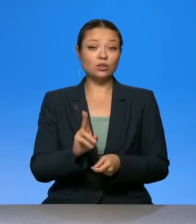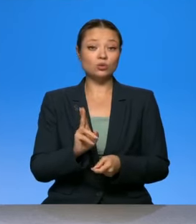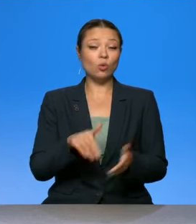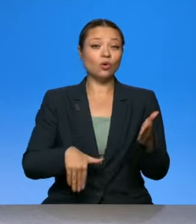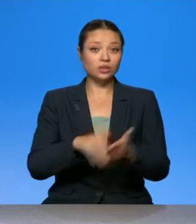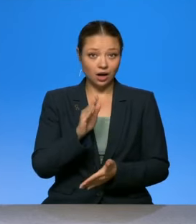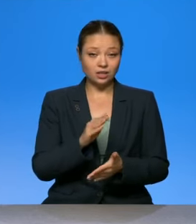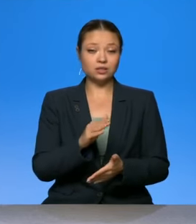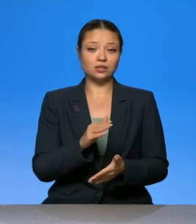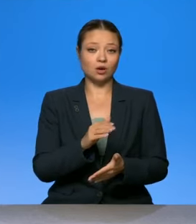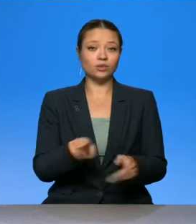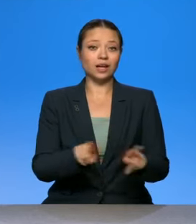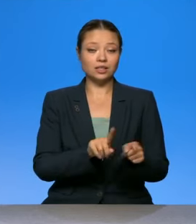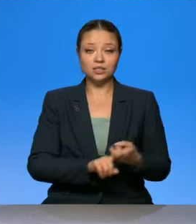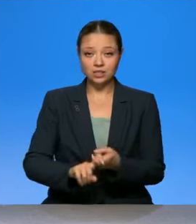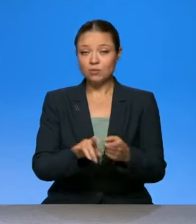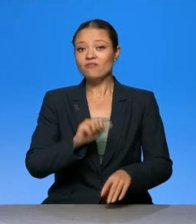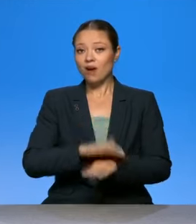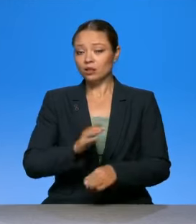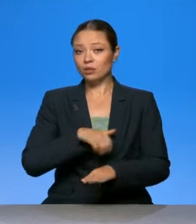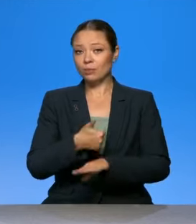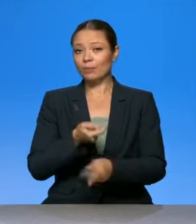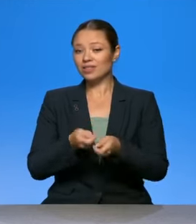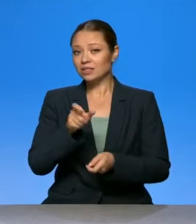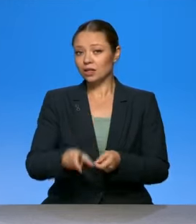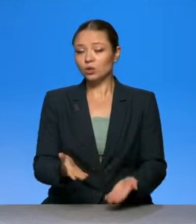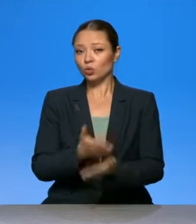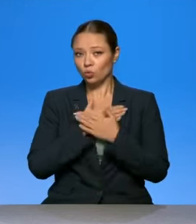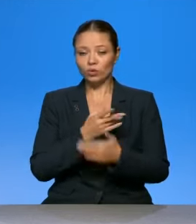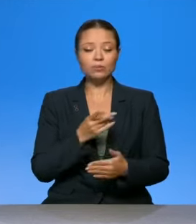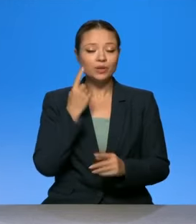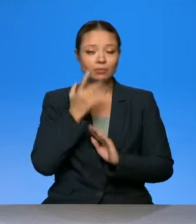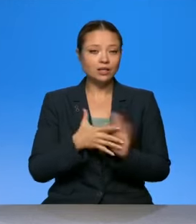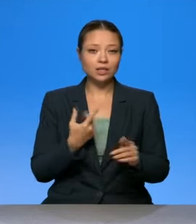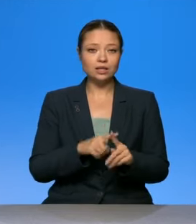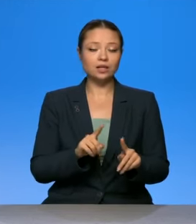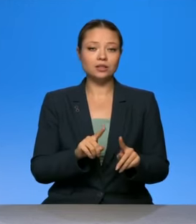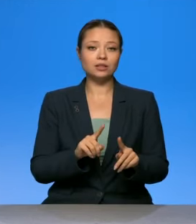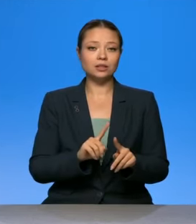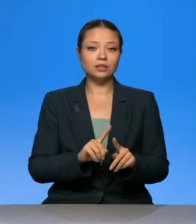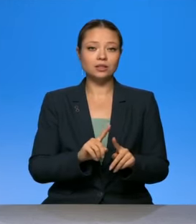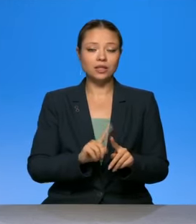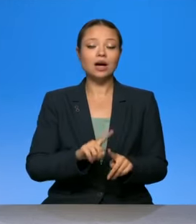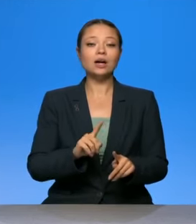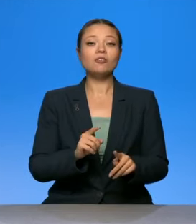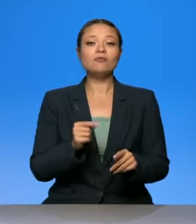скончался президент, и страдало население. Понимаете, не может быть бесследно. Потому что есть одно самое важное.